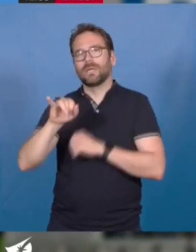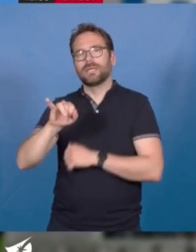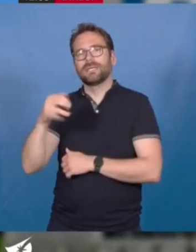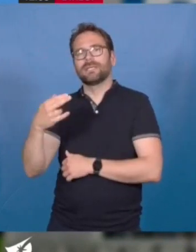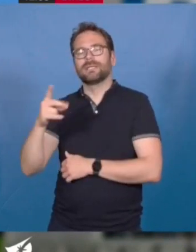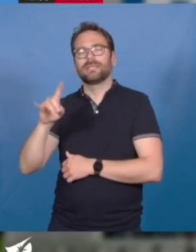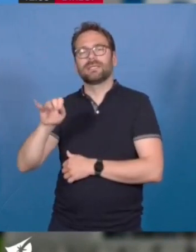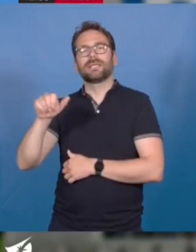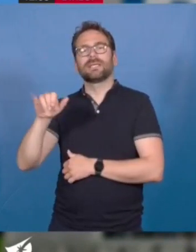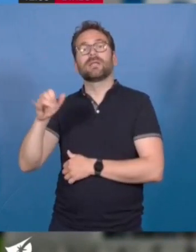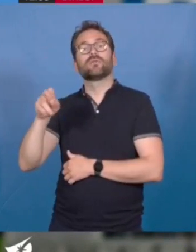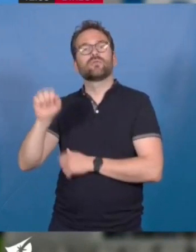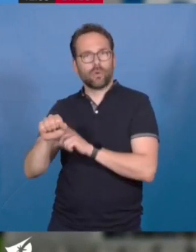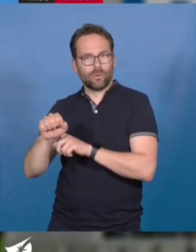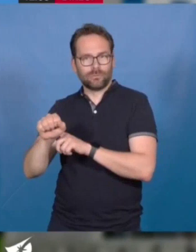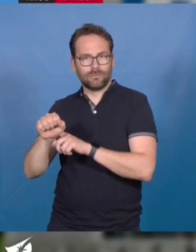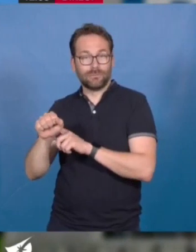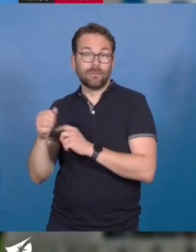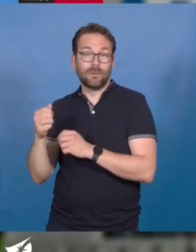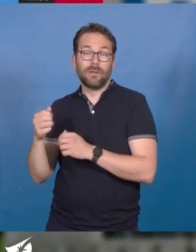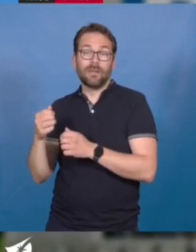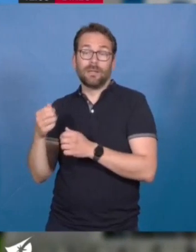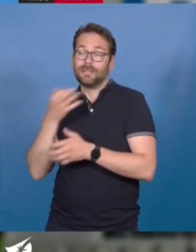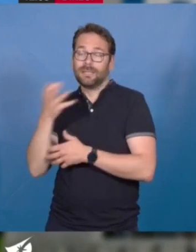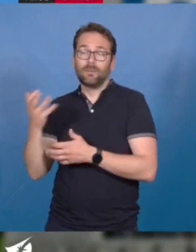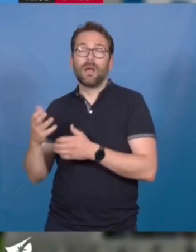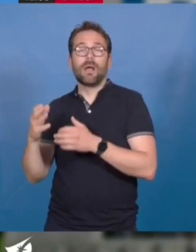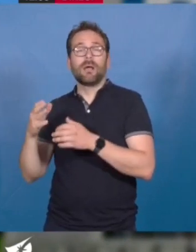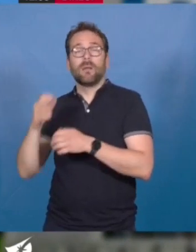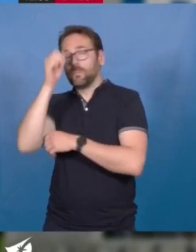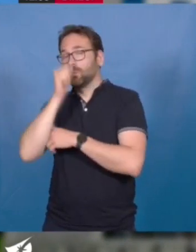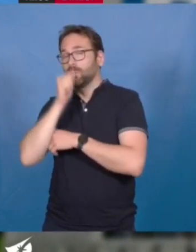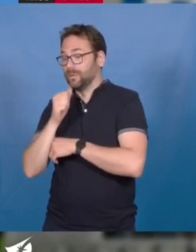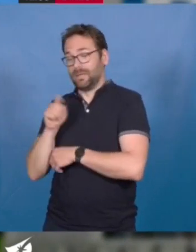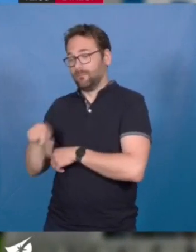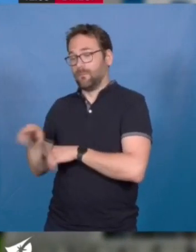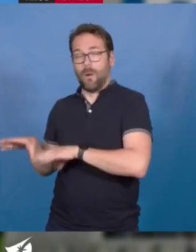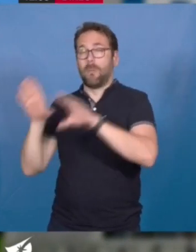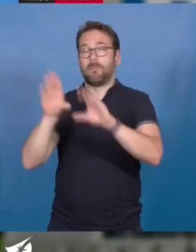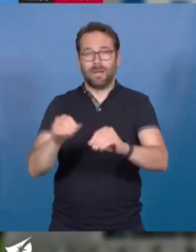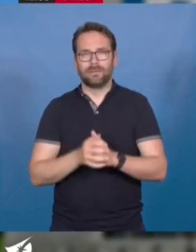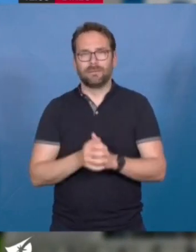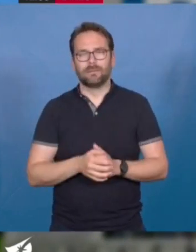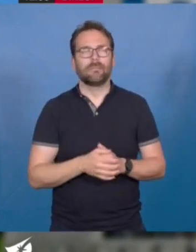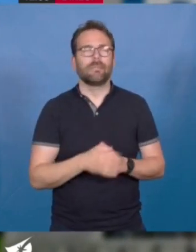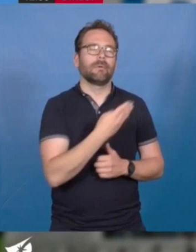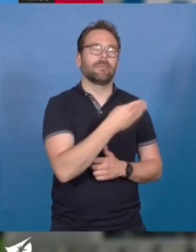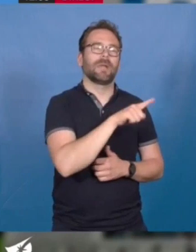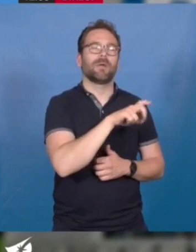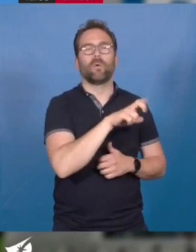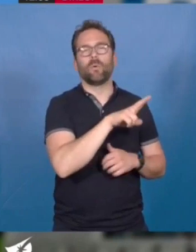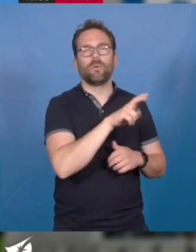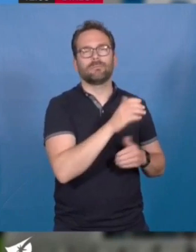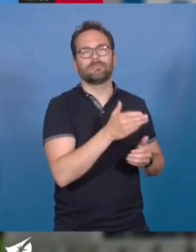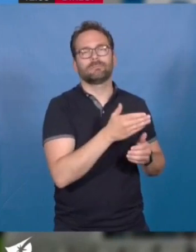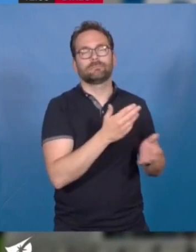Jones revient mercredi, alors que Malraux, il y peu de chances que ça arrive, je pense que c'est bien de le voter aujourd